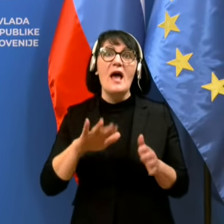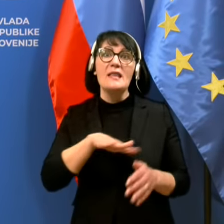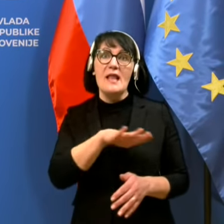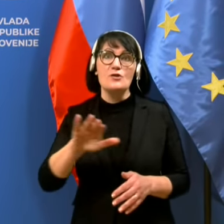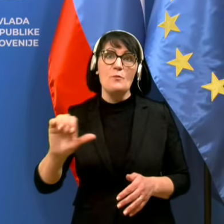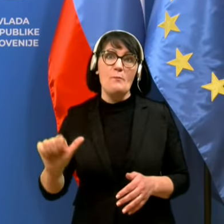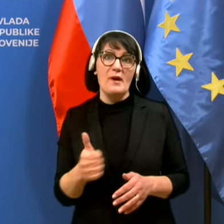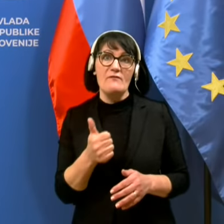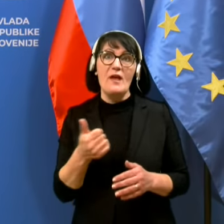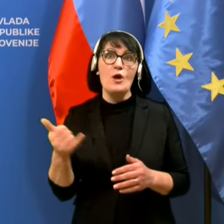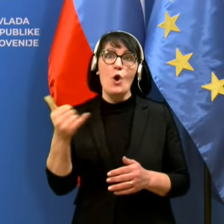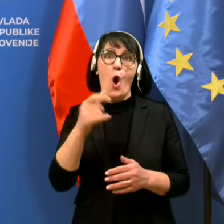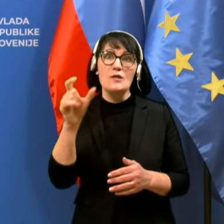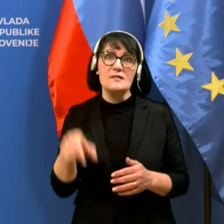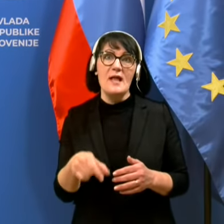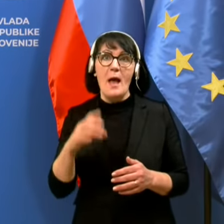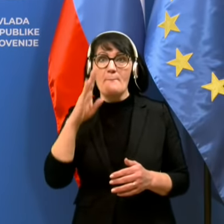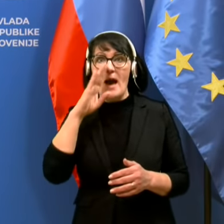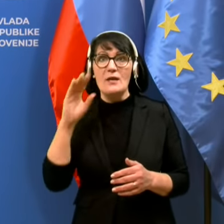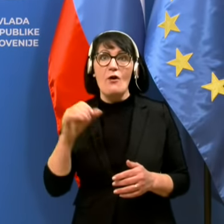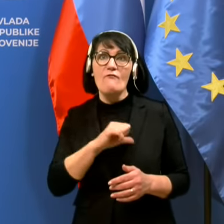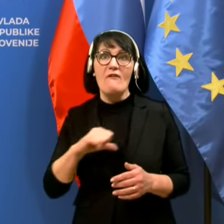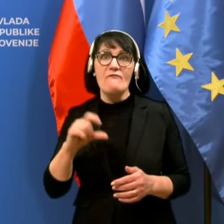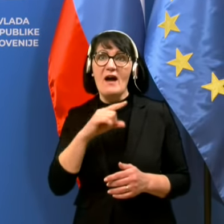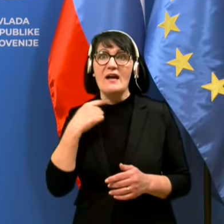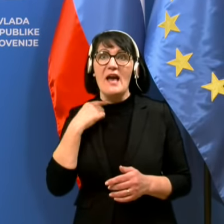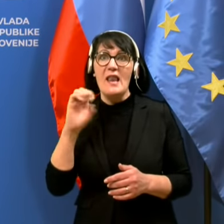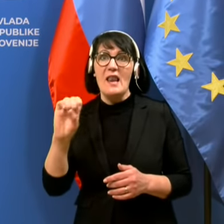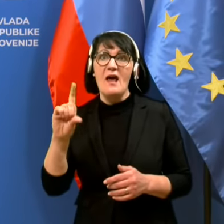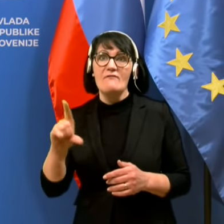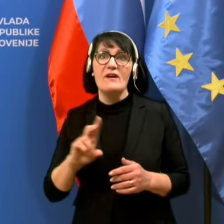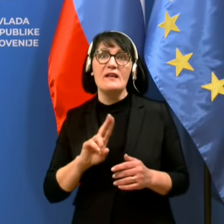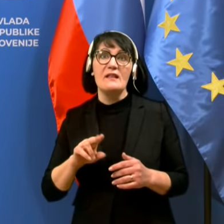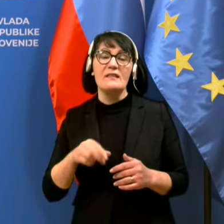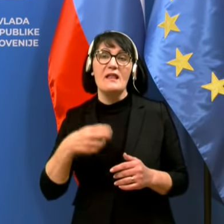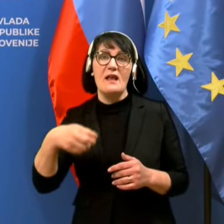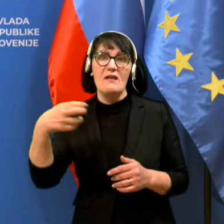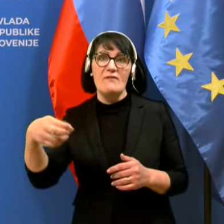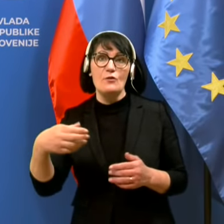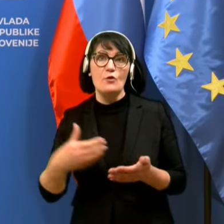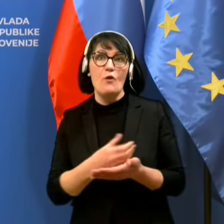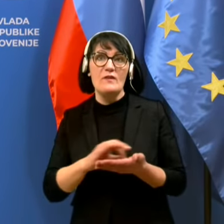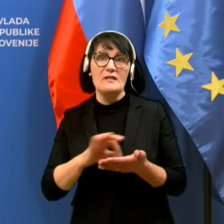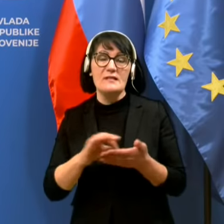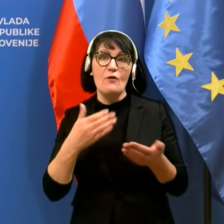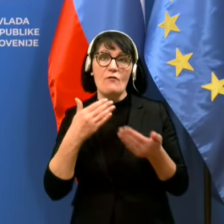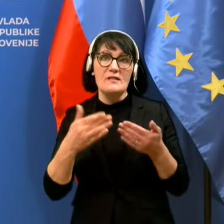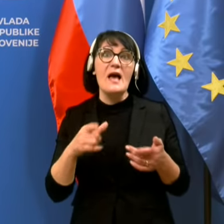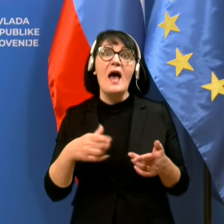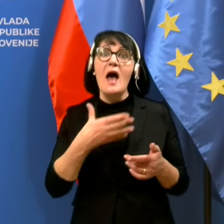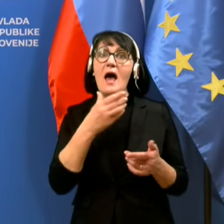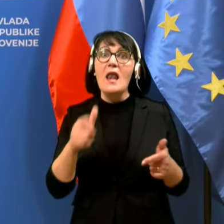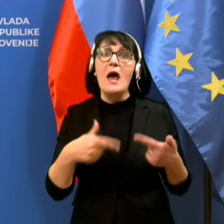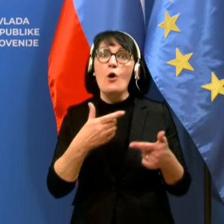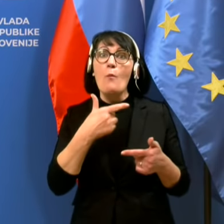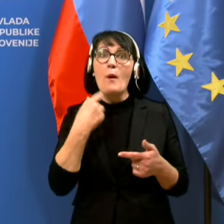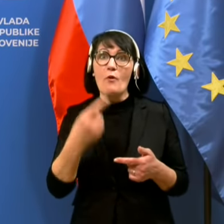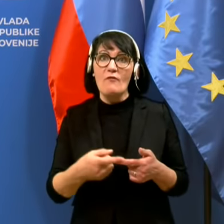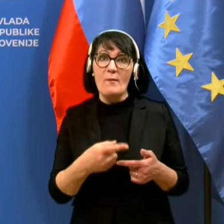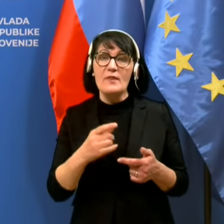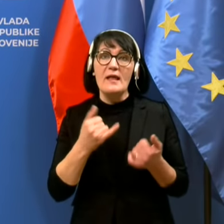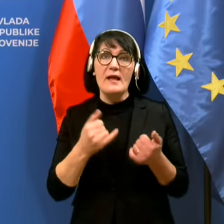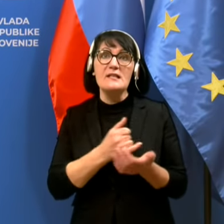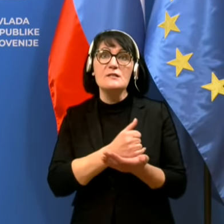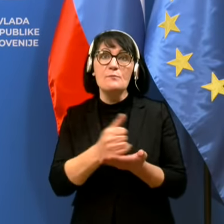gost, dr. Marjo Fafangel, v nadaljevanju novinarske konference. Lahko pa povem, da je danes prvič po zelo dolgem